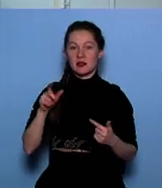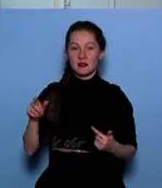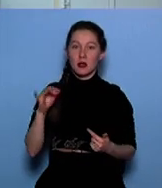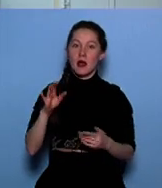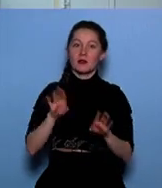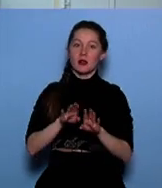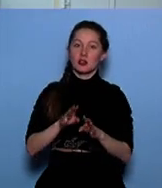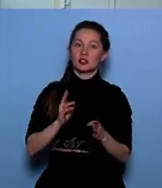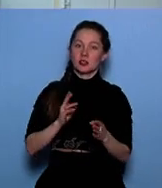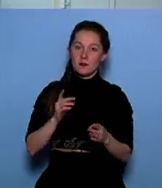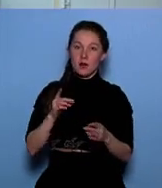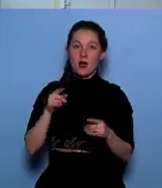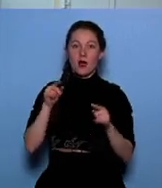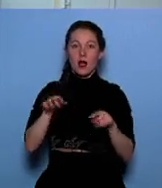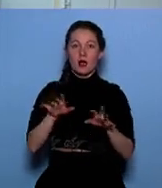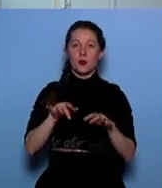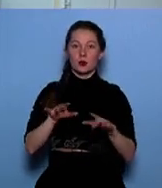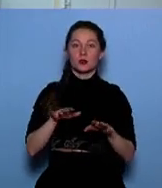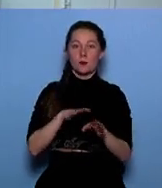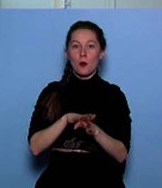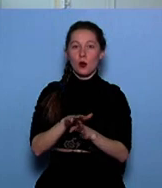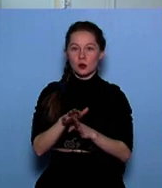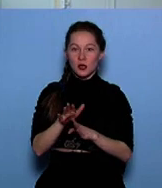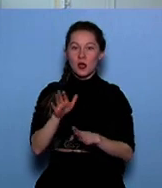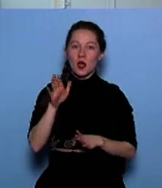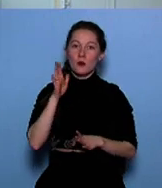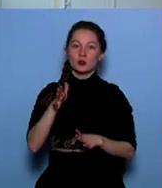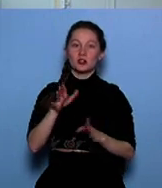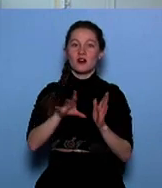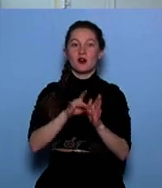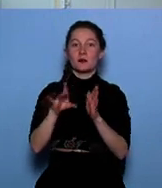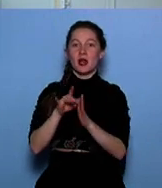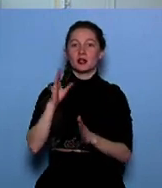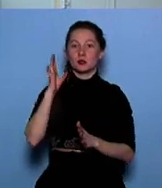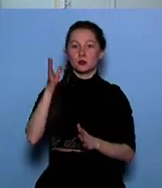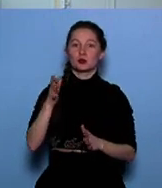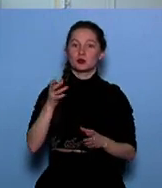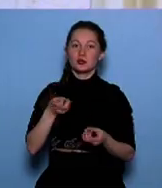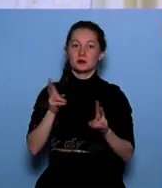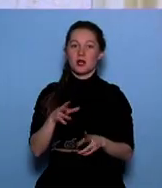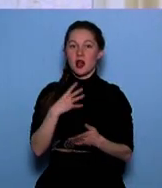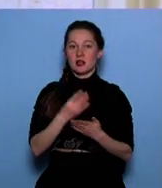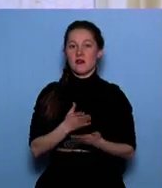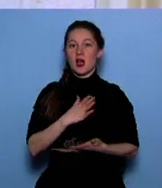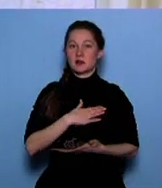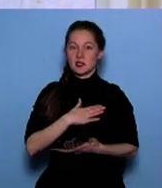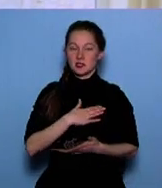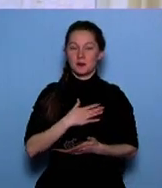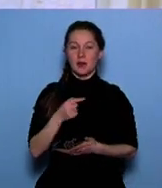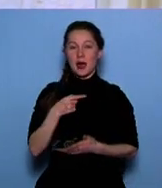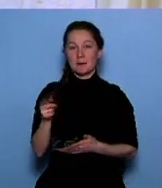главный аргумент – полная компьютеризация лишит абитуриента возможности выбирать будущую специальность сердцем. Минус для